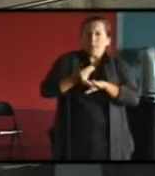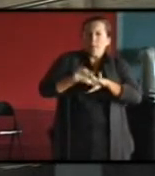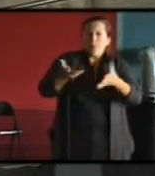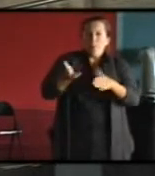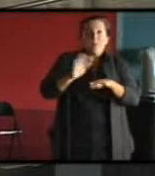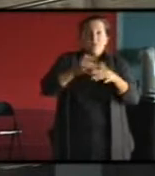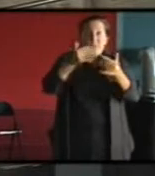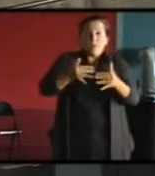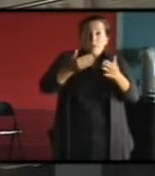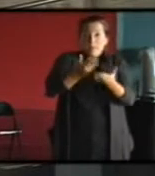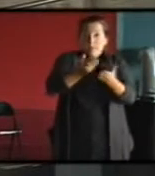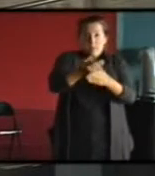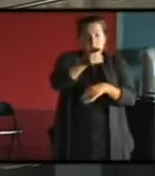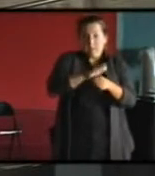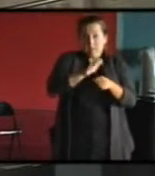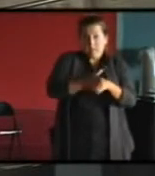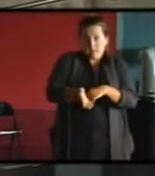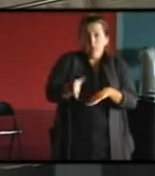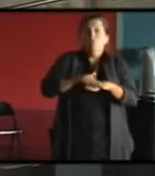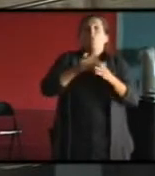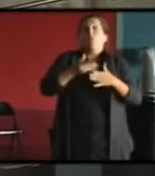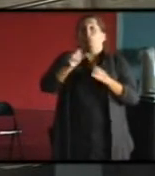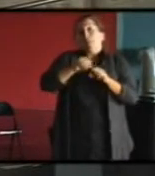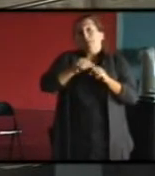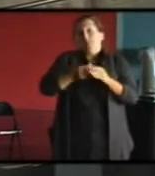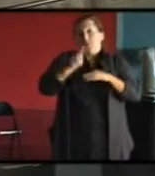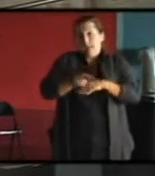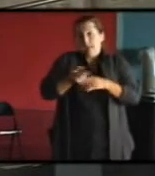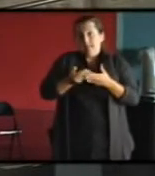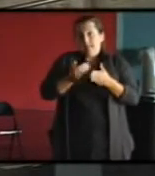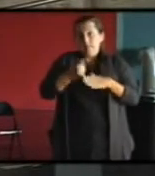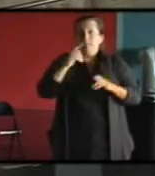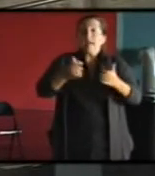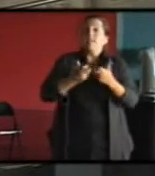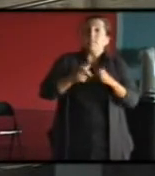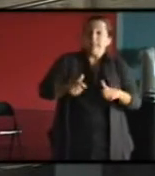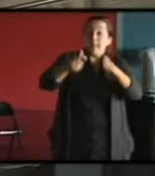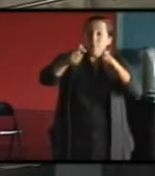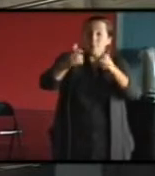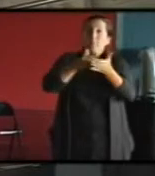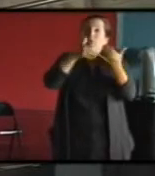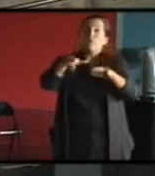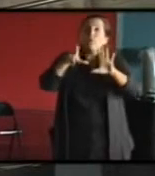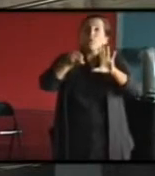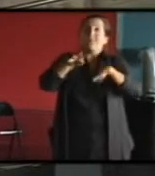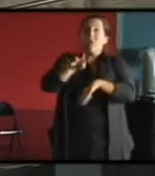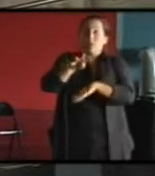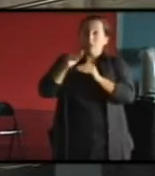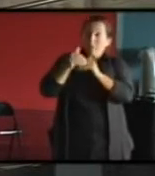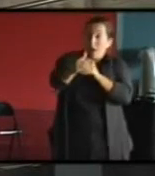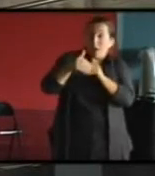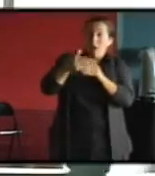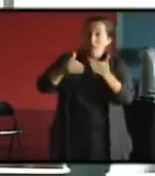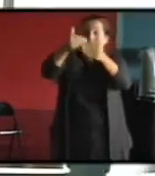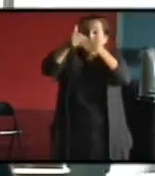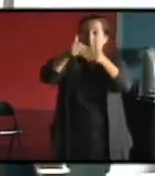pas. Et donc, les consommations réelles font apparaître qu'en gros, la consommation d'un bâtiment construit après 1974, voilà,